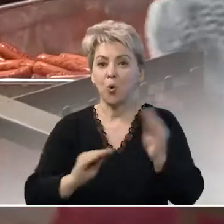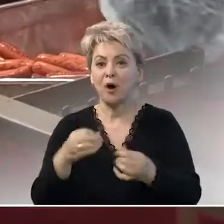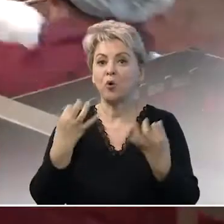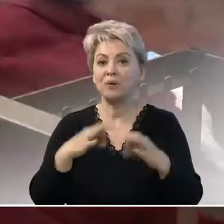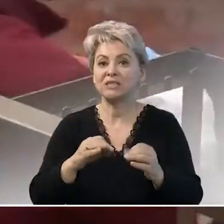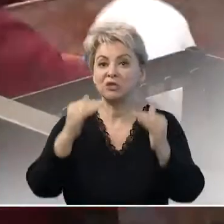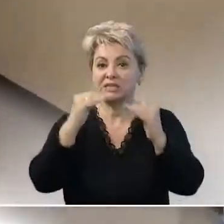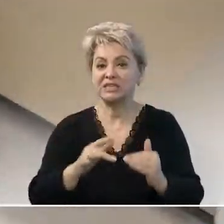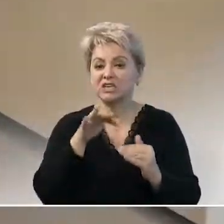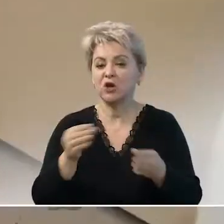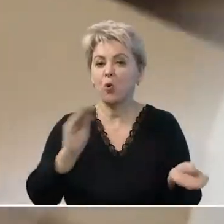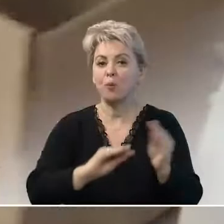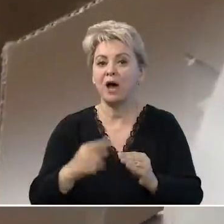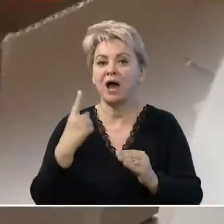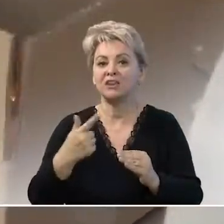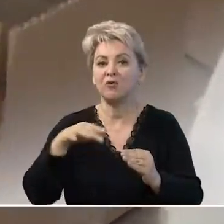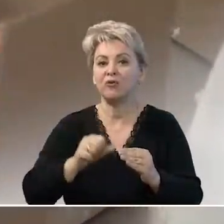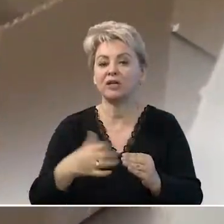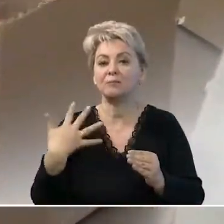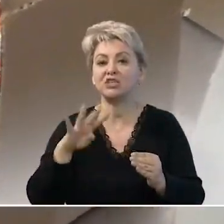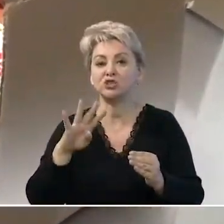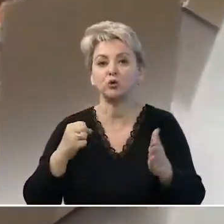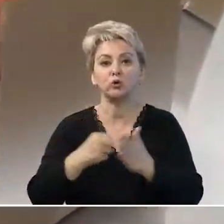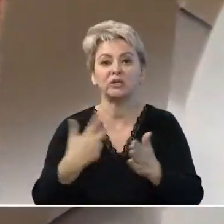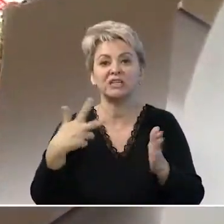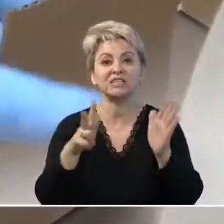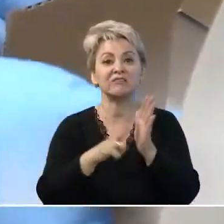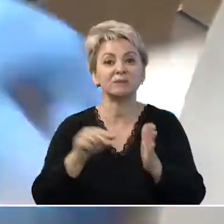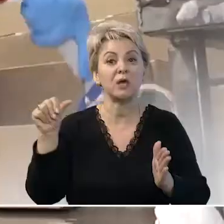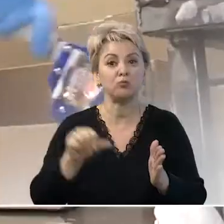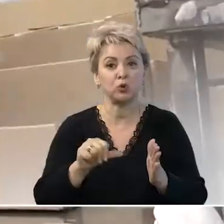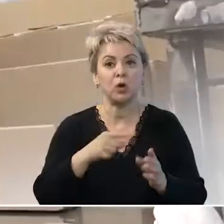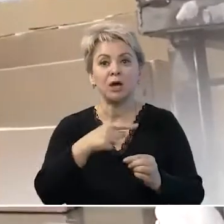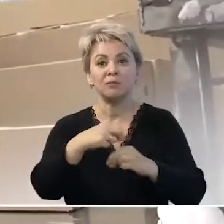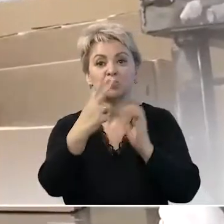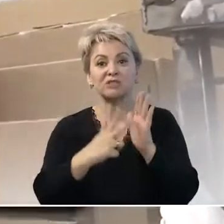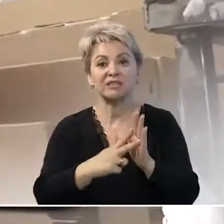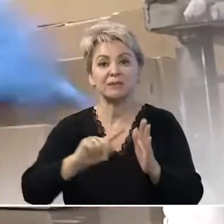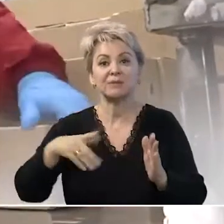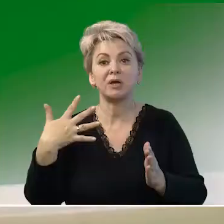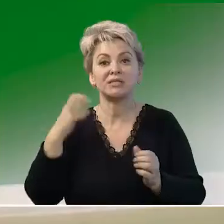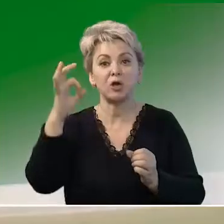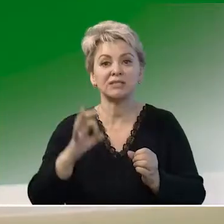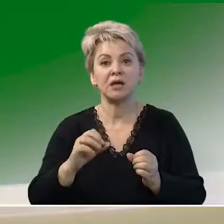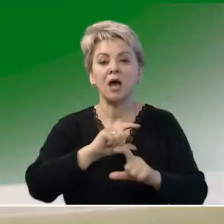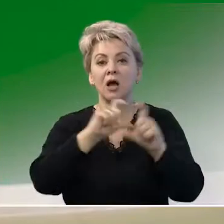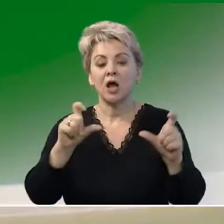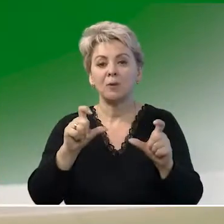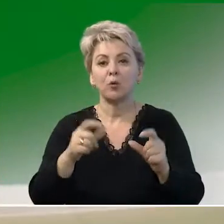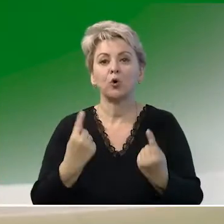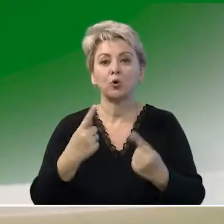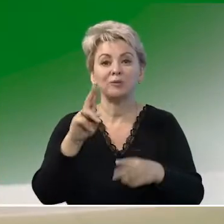позволили снизить время упаковки одной партии с 54 до 38 минут, минус 18,5%. Комбинат